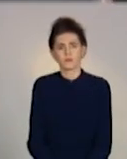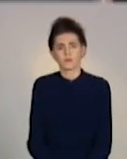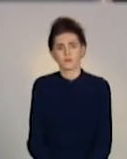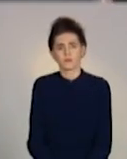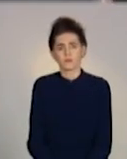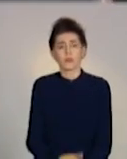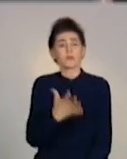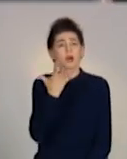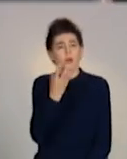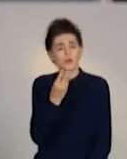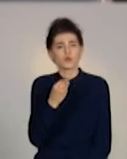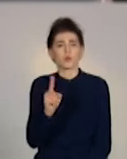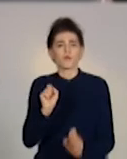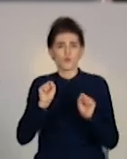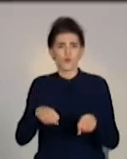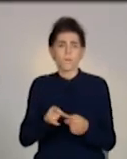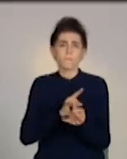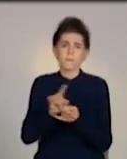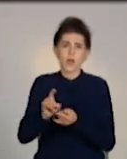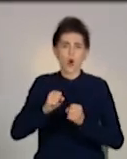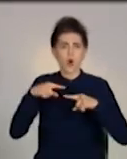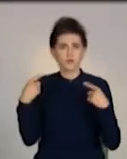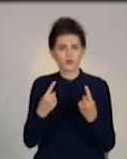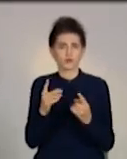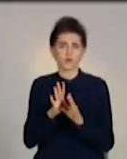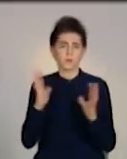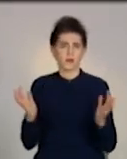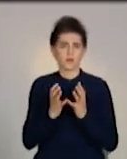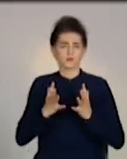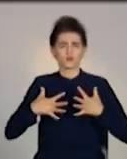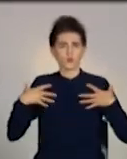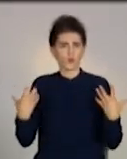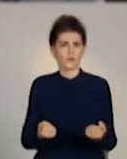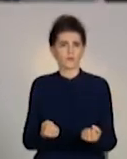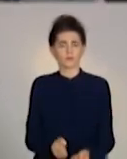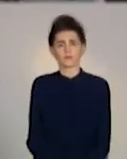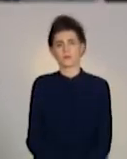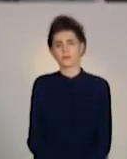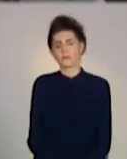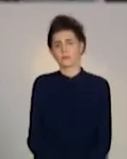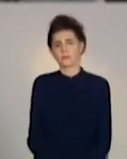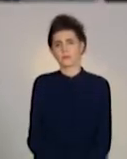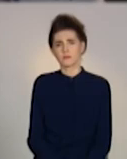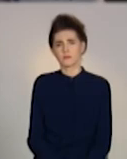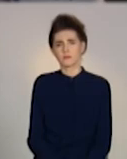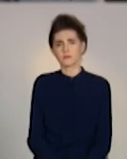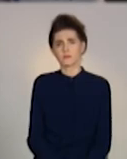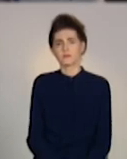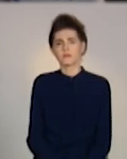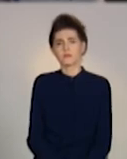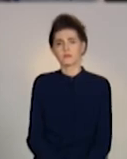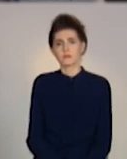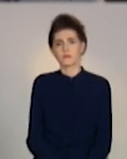А ще не гребуйте звичайним милом, щоб берегти здоров'я. Максим Чумак, Володимир Безублюков, телеканал Донбас.